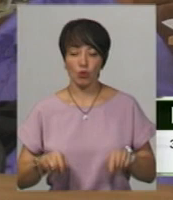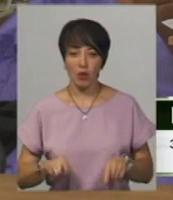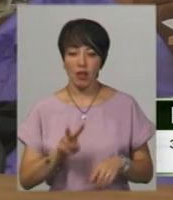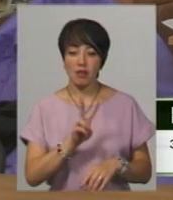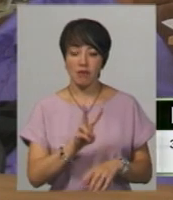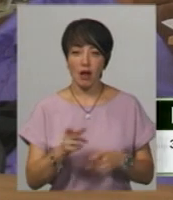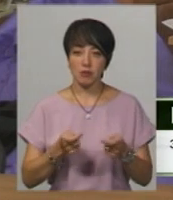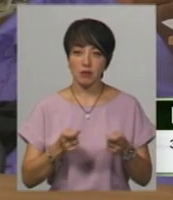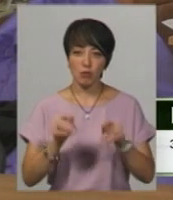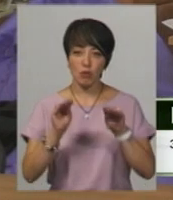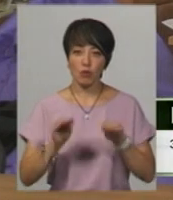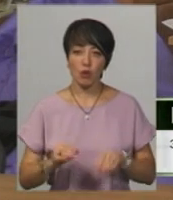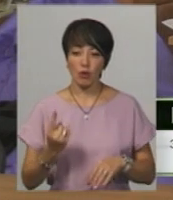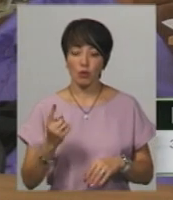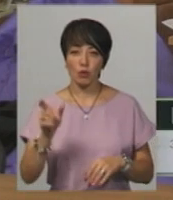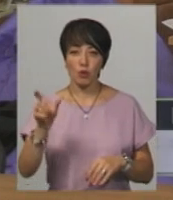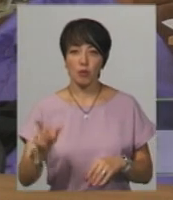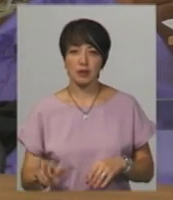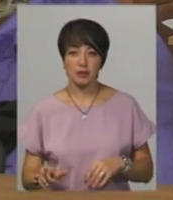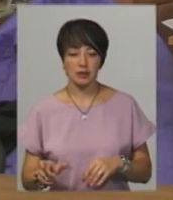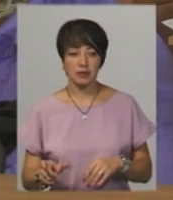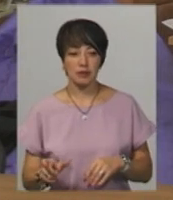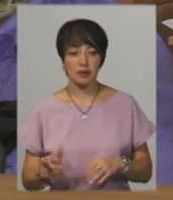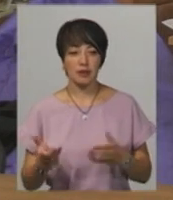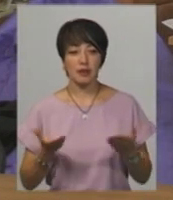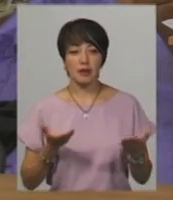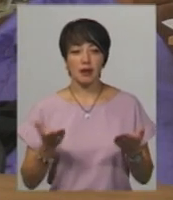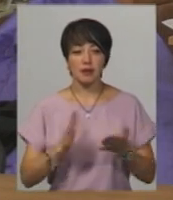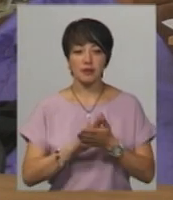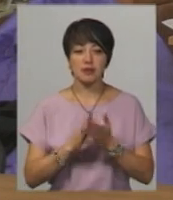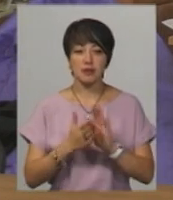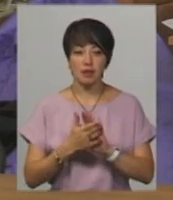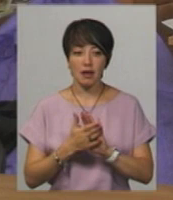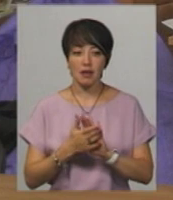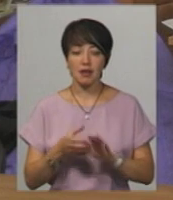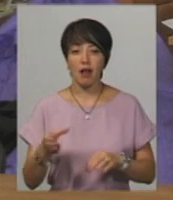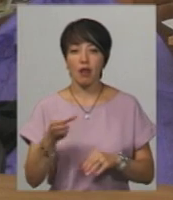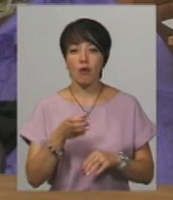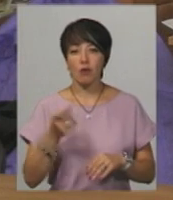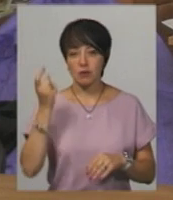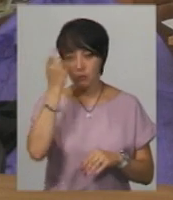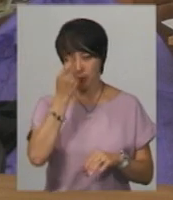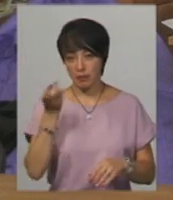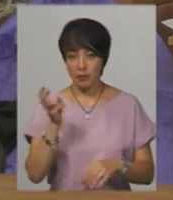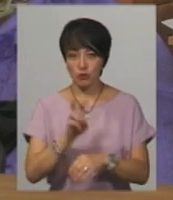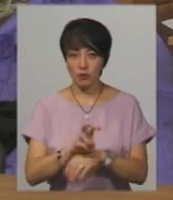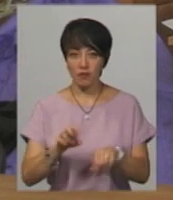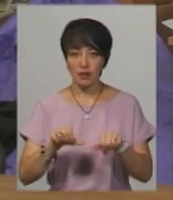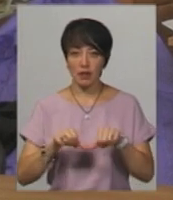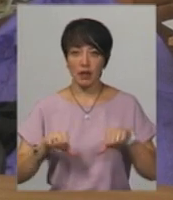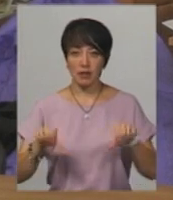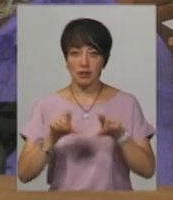Два адміністративних протоколи на одного громадянина, який в стані алкогольного спійнення прийшов на дільницю,